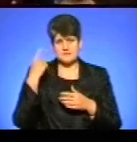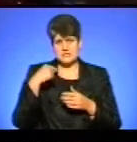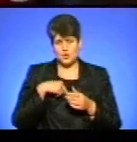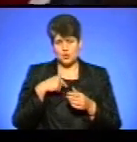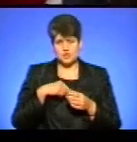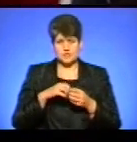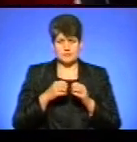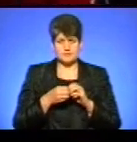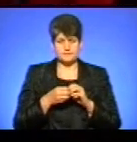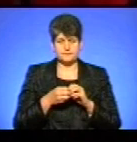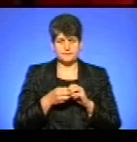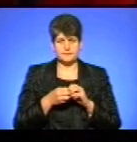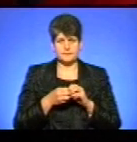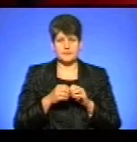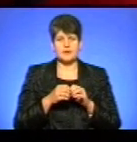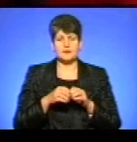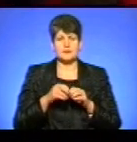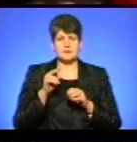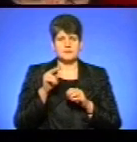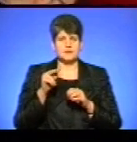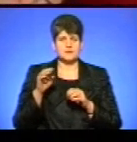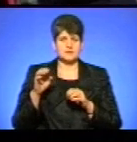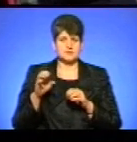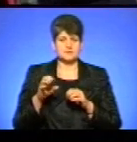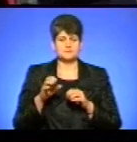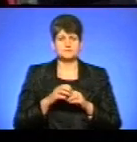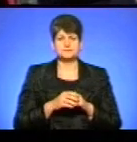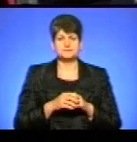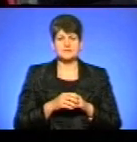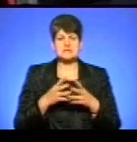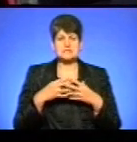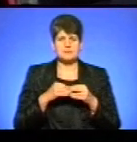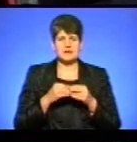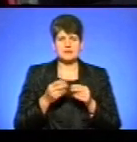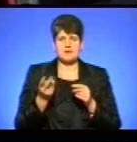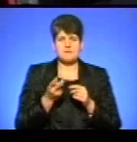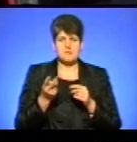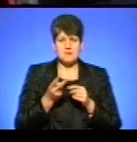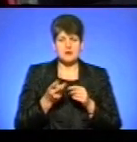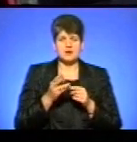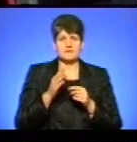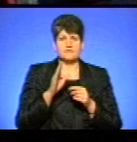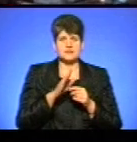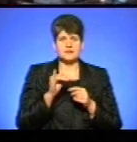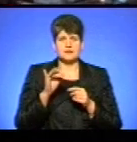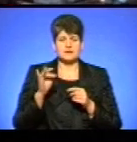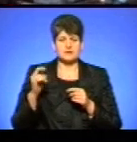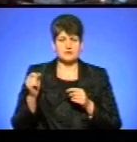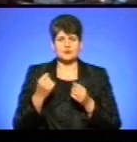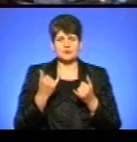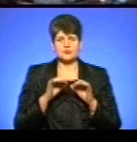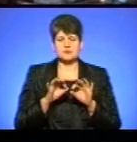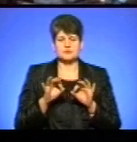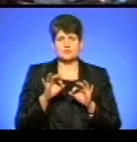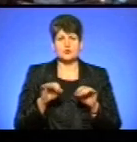так званому ПТСР, посттравматичному стресовому розладі. Сімейна пара Олександра Хандугіна та Василь Ірха сьогодні розкажуть про